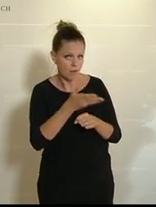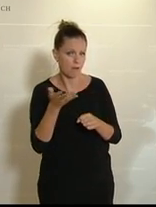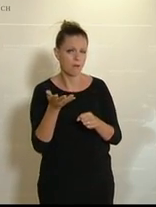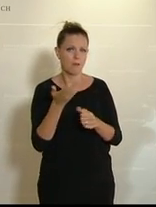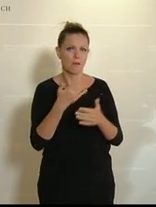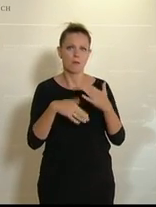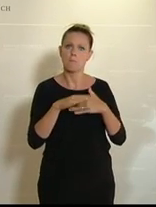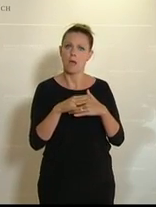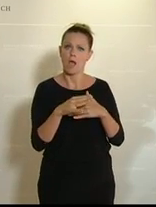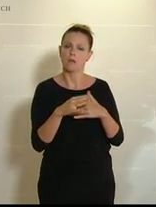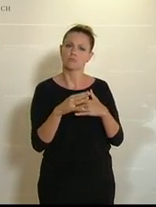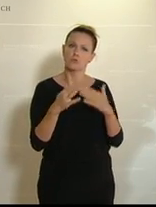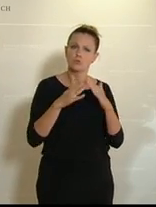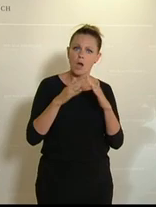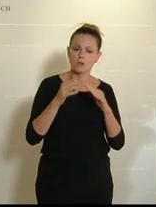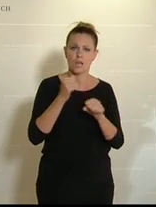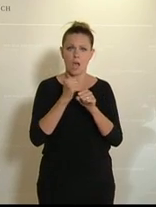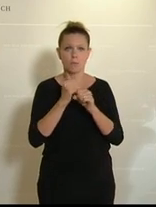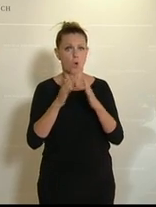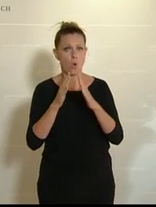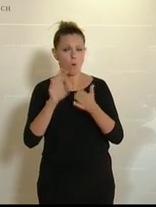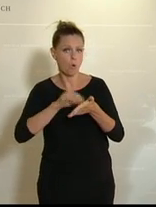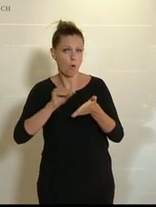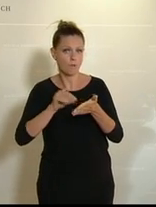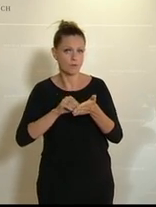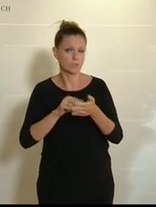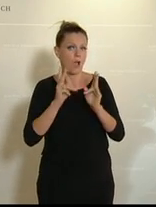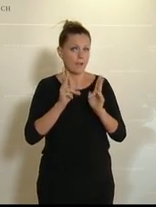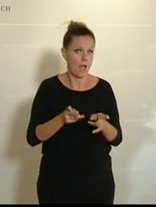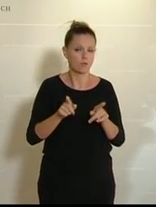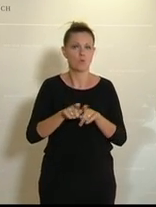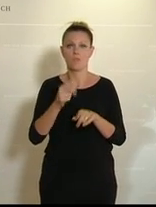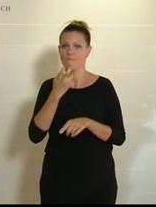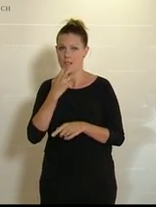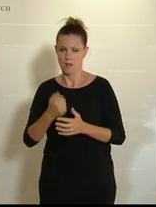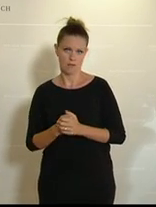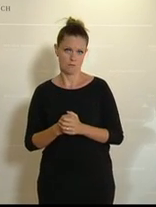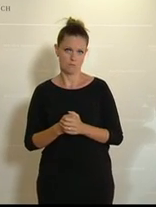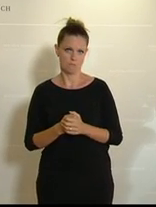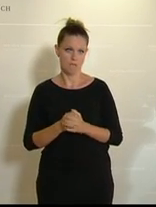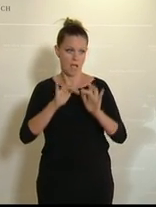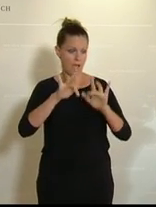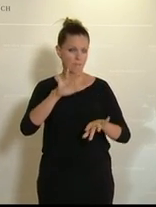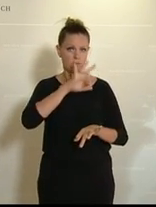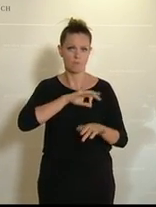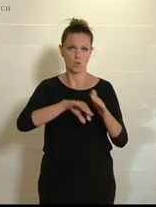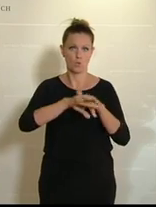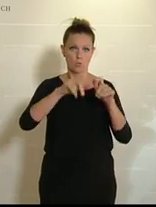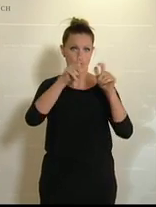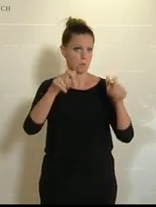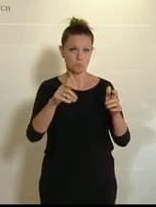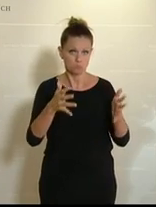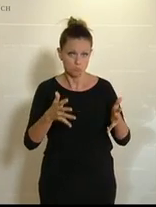verstärkt Homeoffice machen können oder wollen. Also keine Anwesenheitspflicht im Unternehmen,